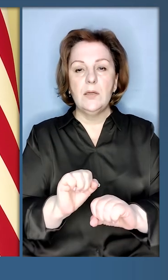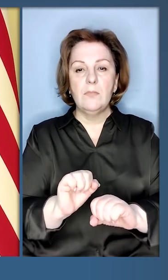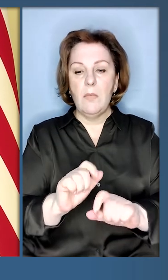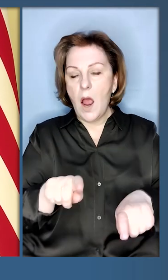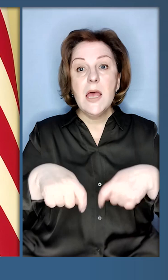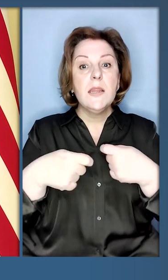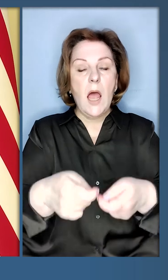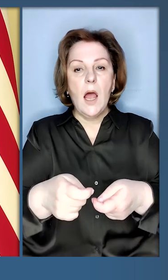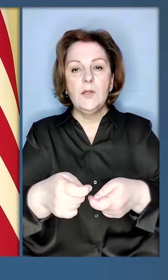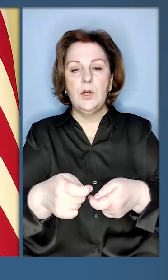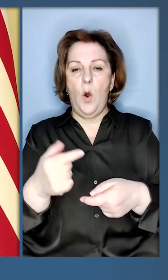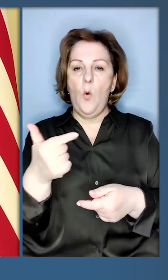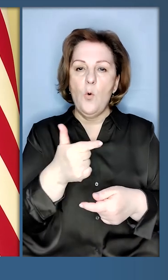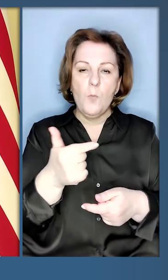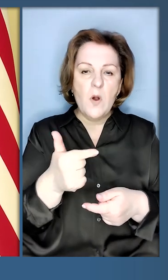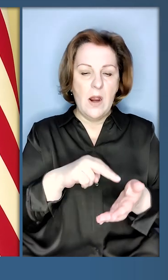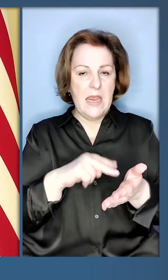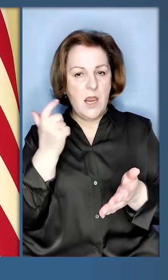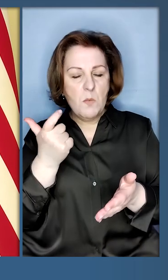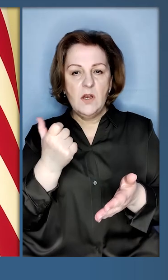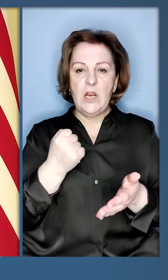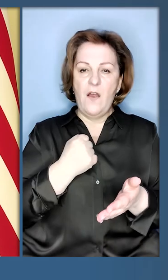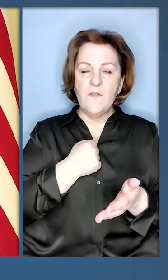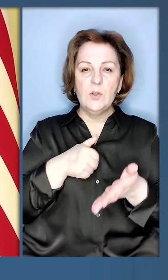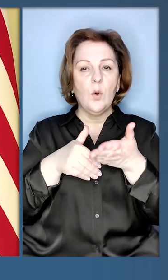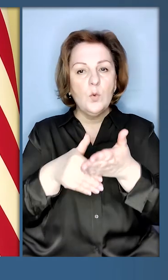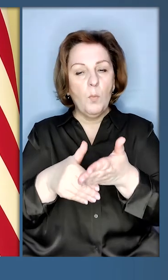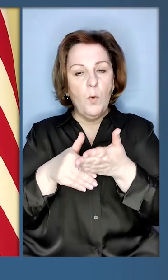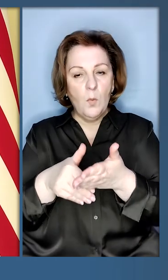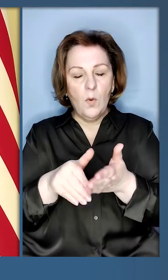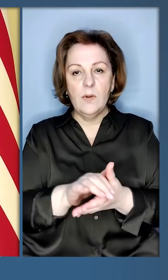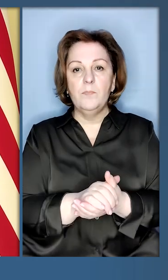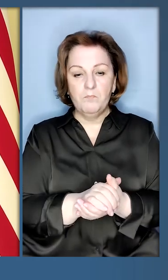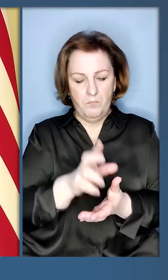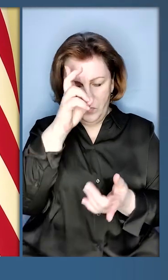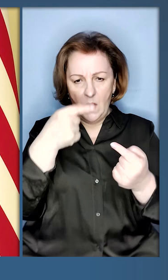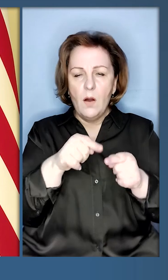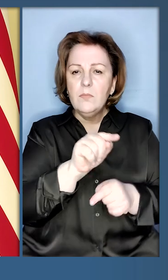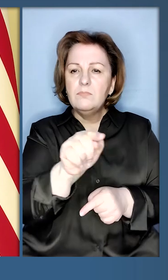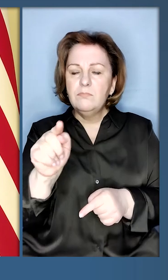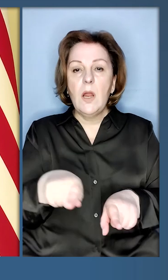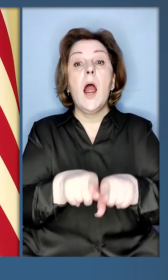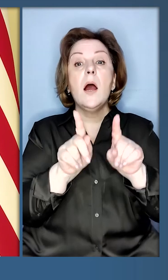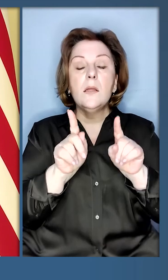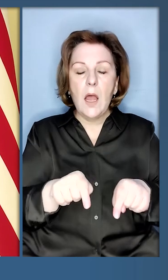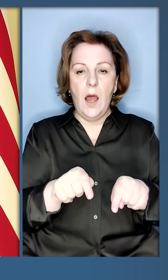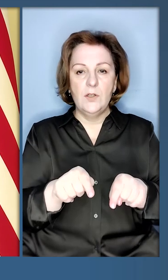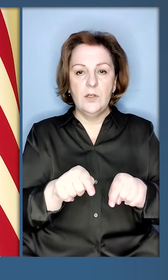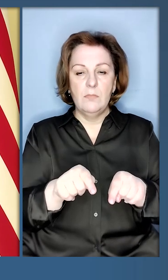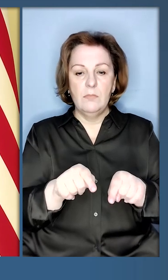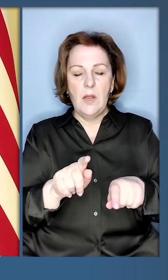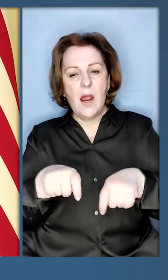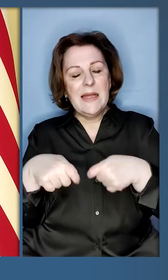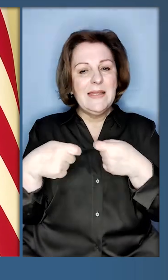надаючи гуманітарну, економічну та військову допомогу. Вони також накладають